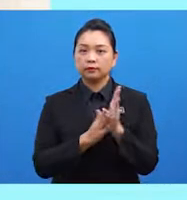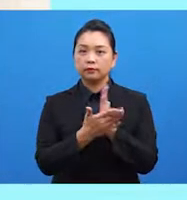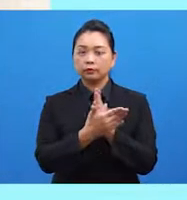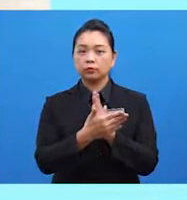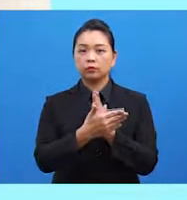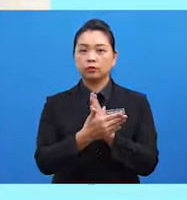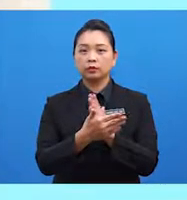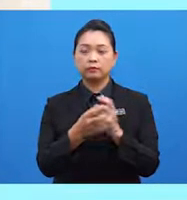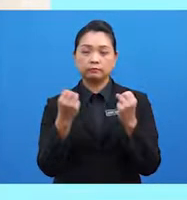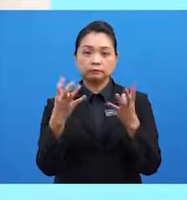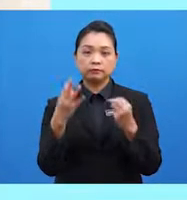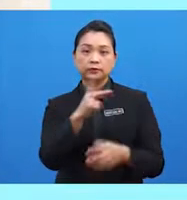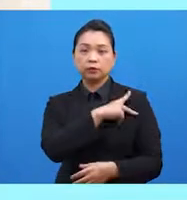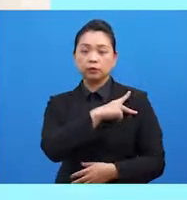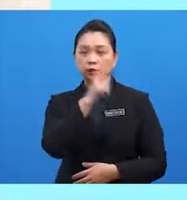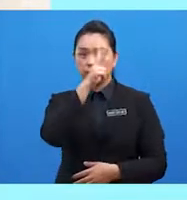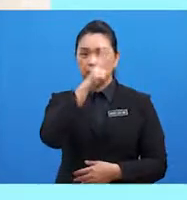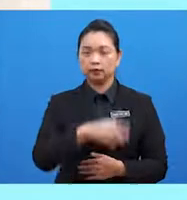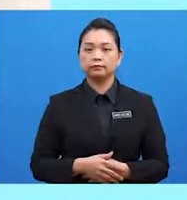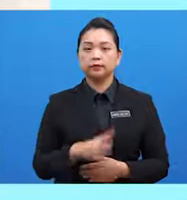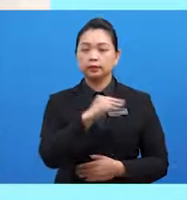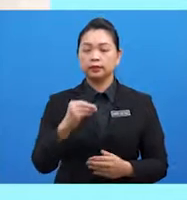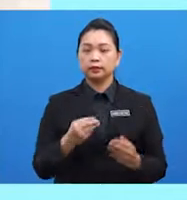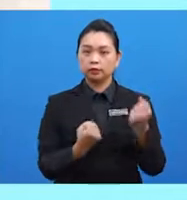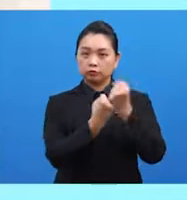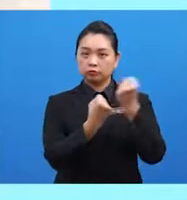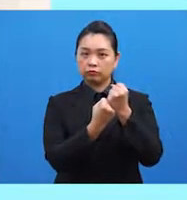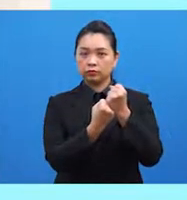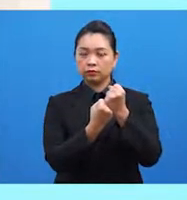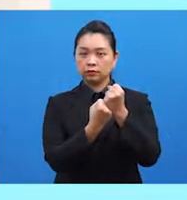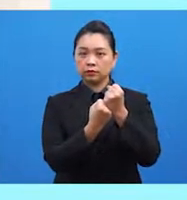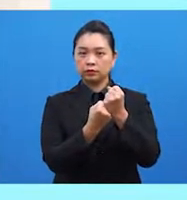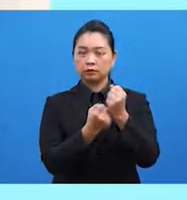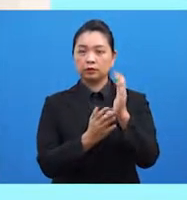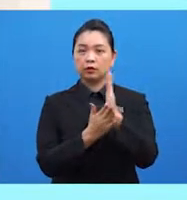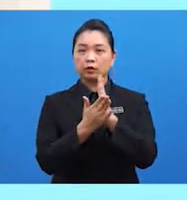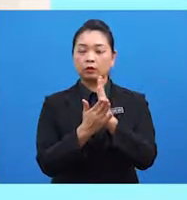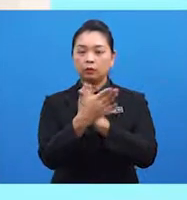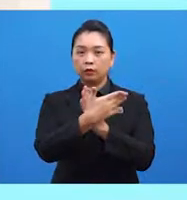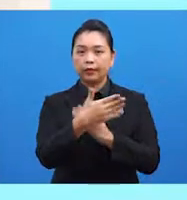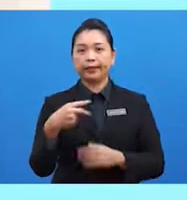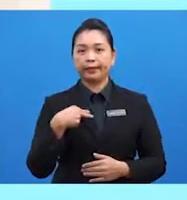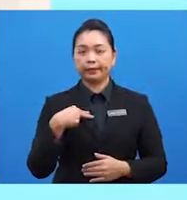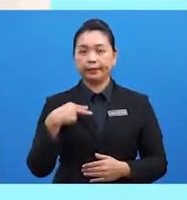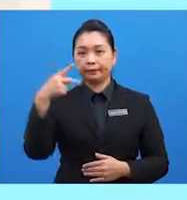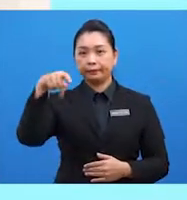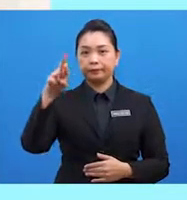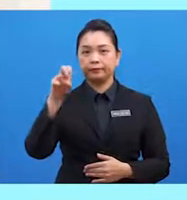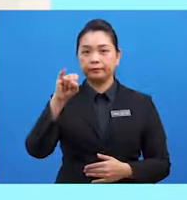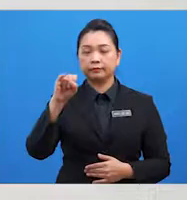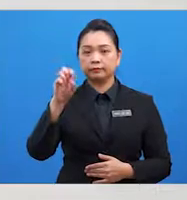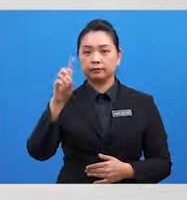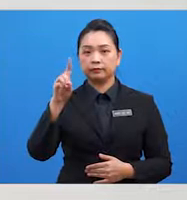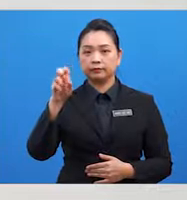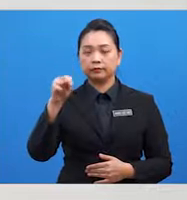Menteri Nehru, India dan disokong sepenuhnya oleh Presiden Indonesia dan Presiden Ghana.